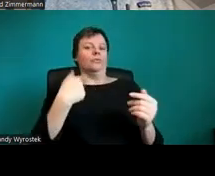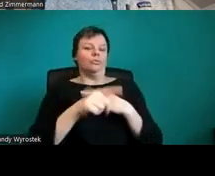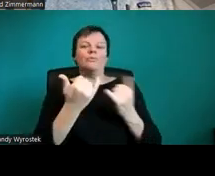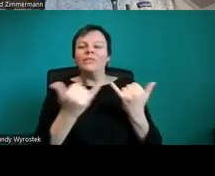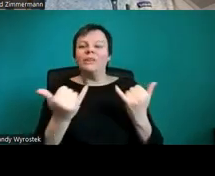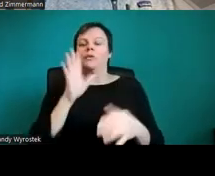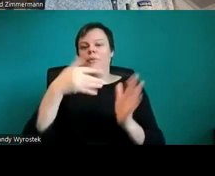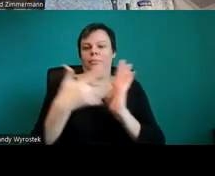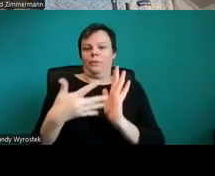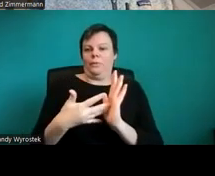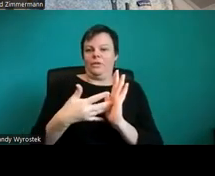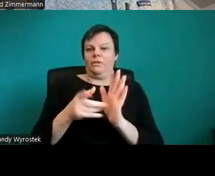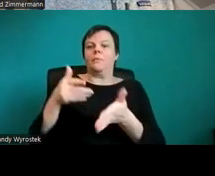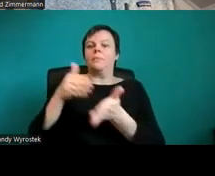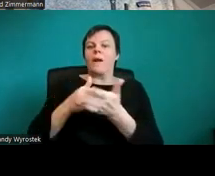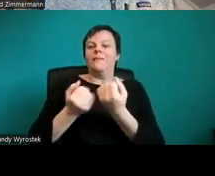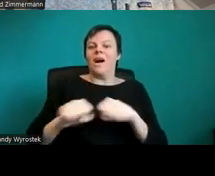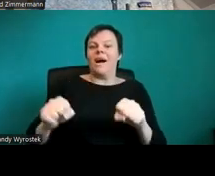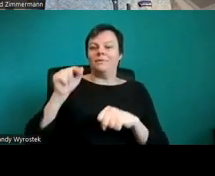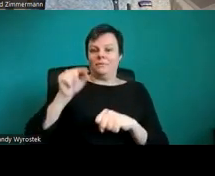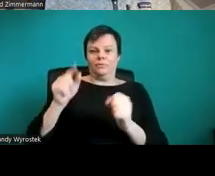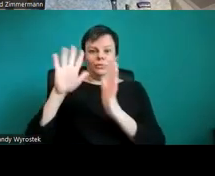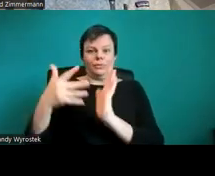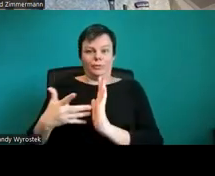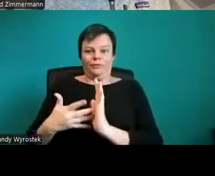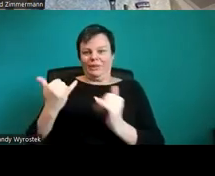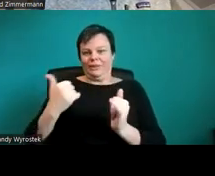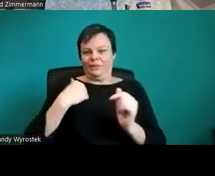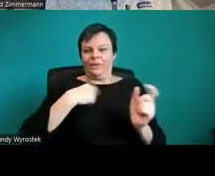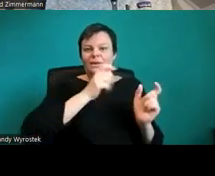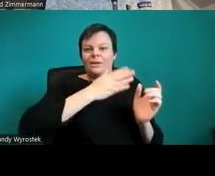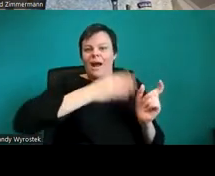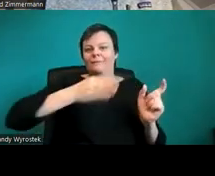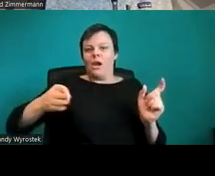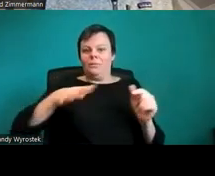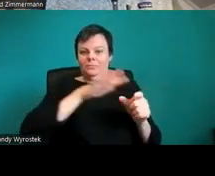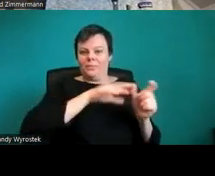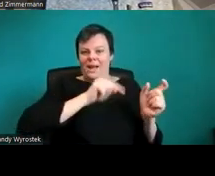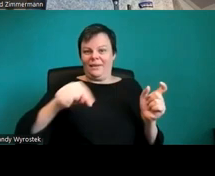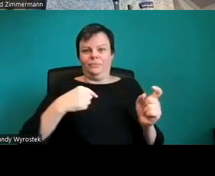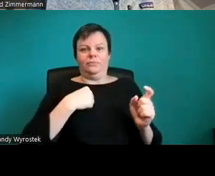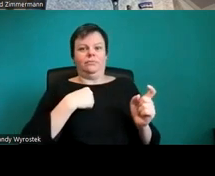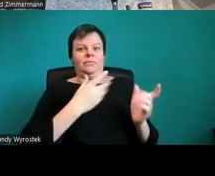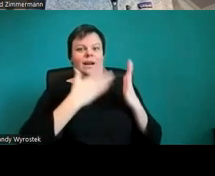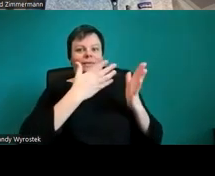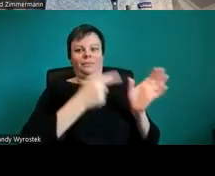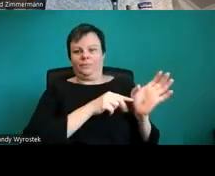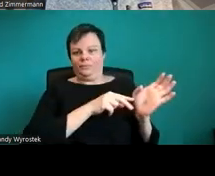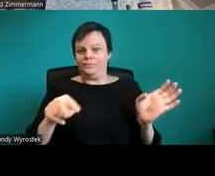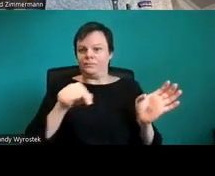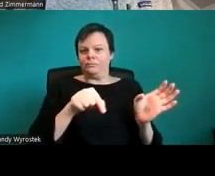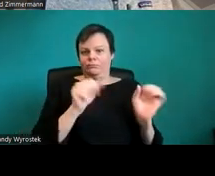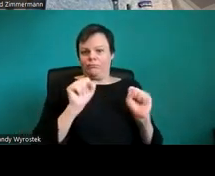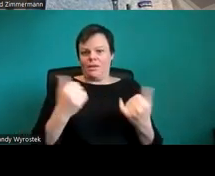jetzt sehen, in welcher Reihenfolge die Elemente durchgegangen werden. Das ist auch die